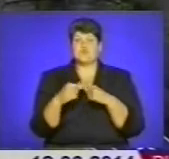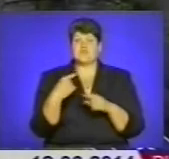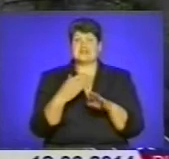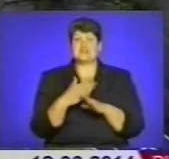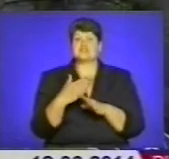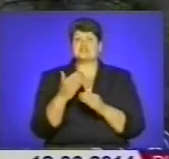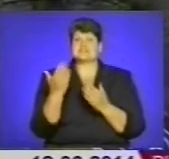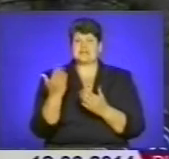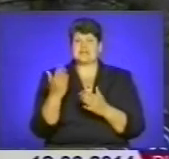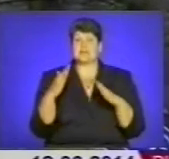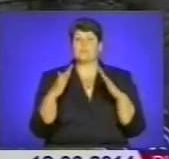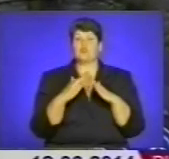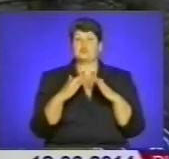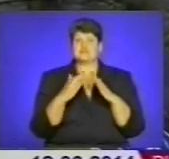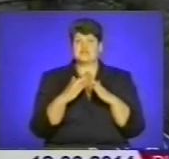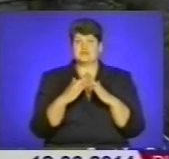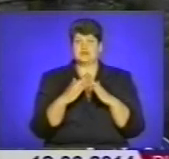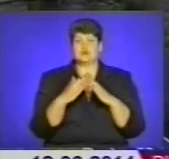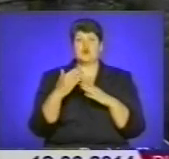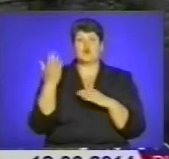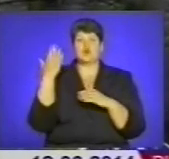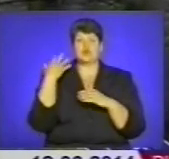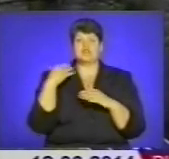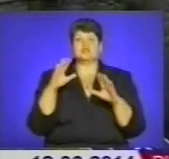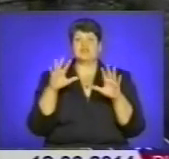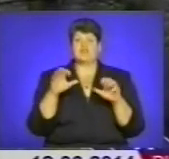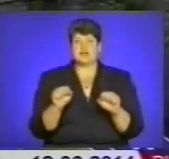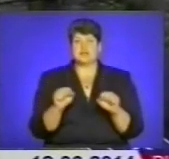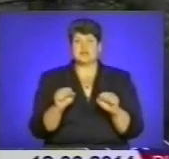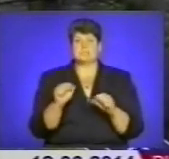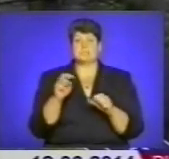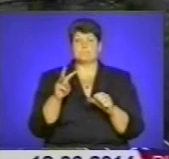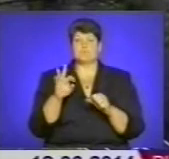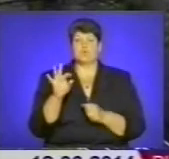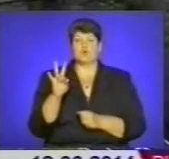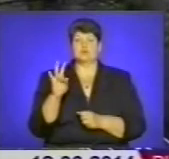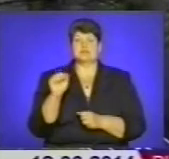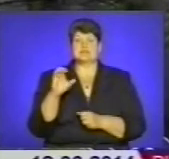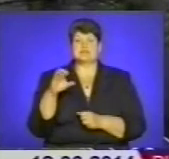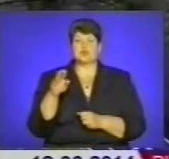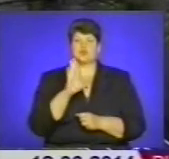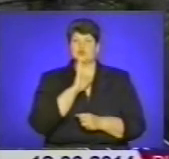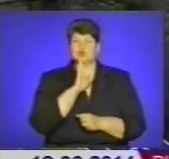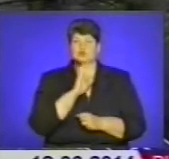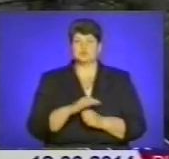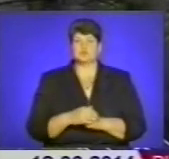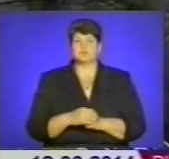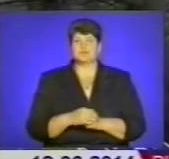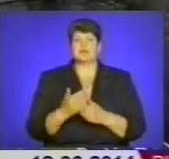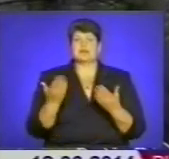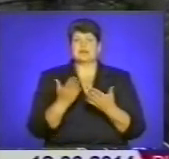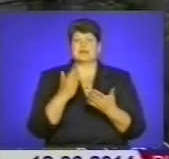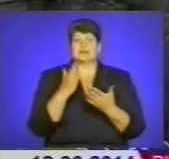будівлі колишнім власникам, саме монастирю жіночому, який